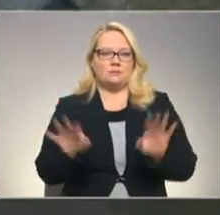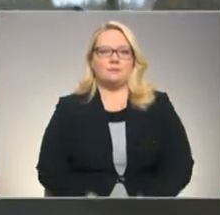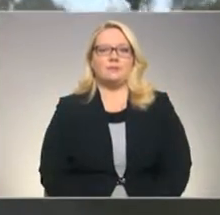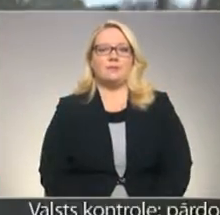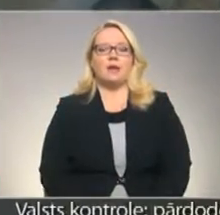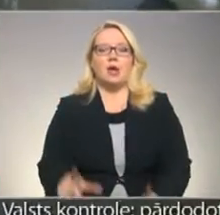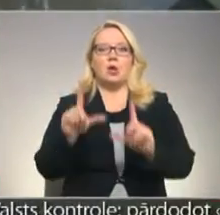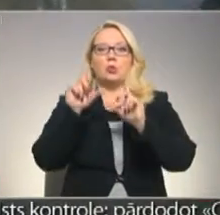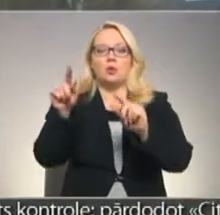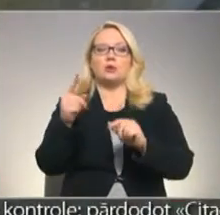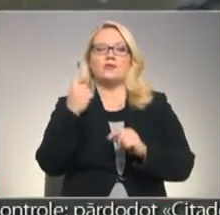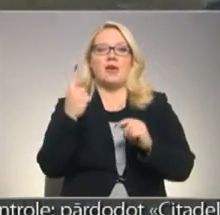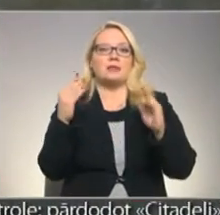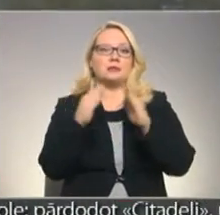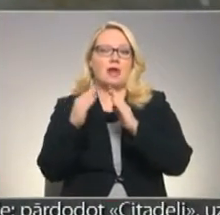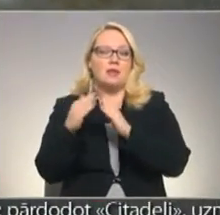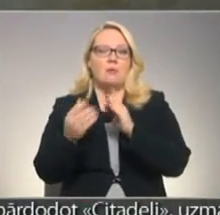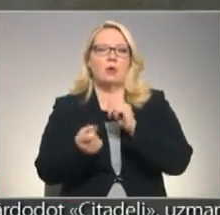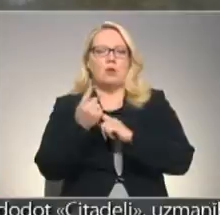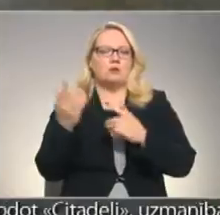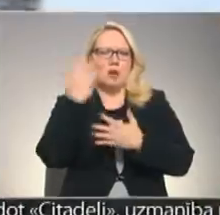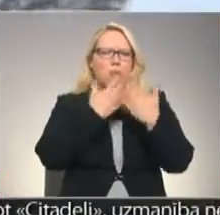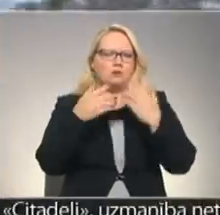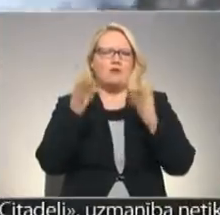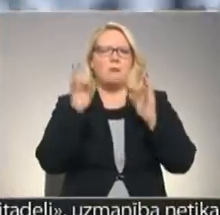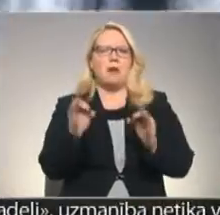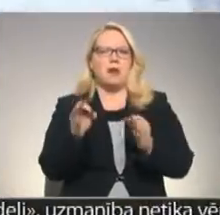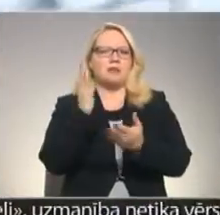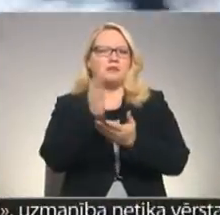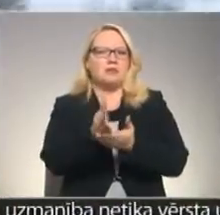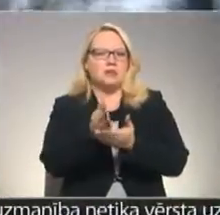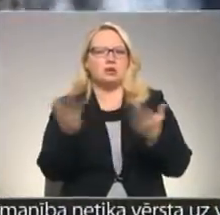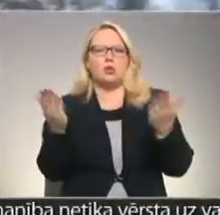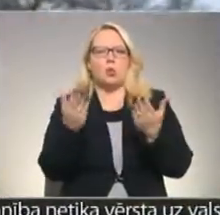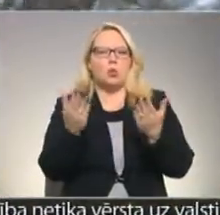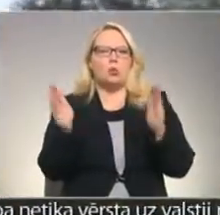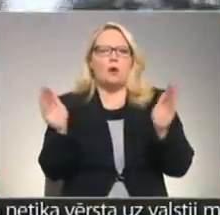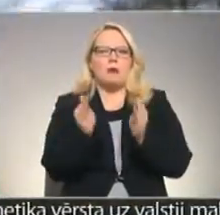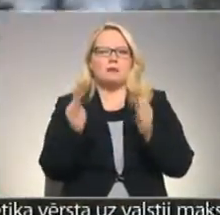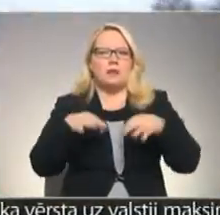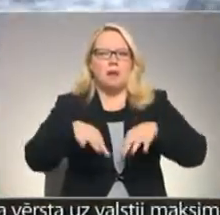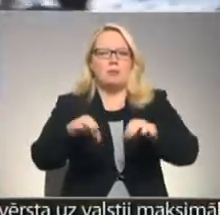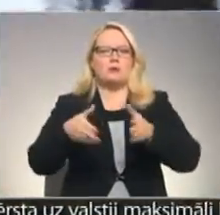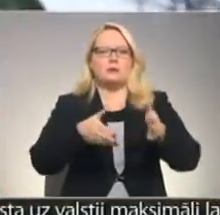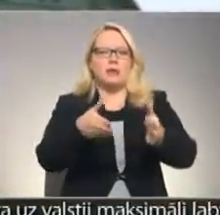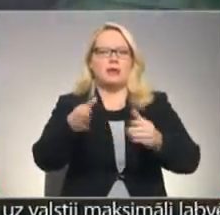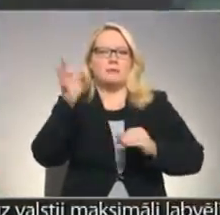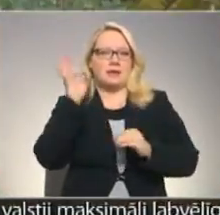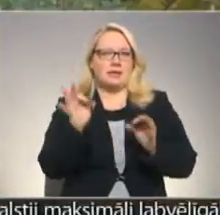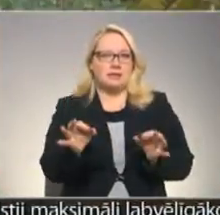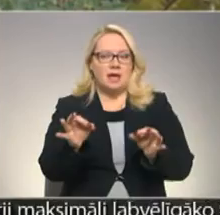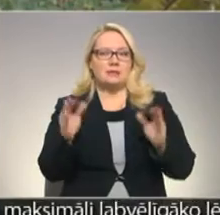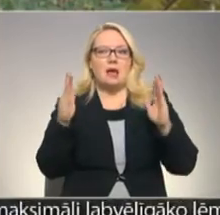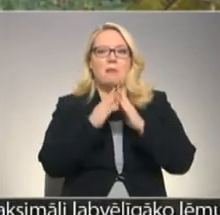Dodoties uz viensētām, bieži vien roda sapmūsums, vai tas ir pareizais virziens un kurš no mazajiem iebraucamajiem celiņiem ir īstais.